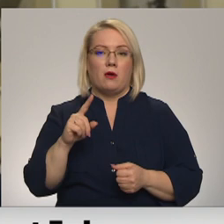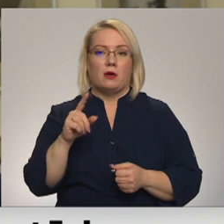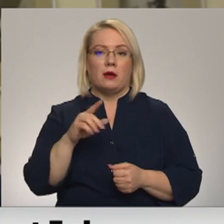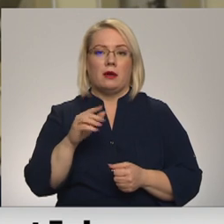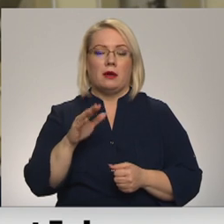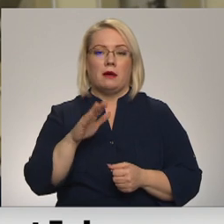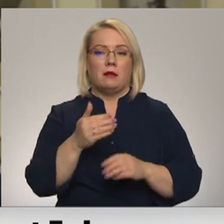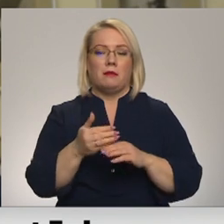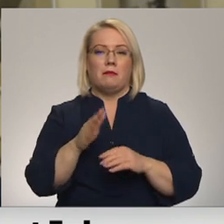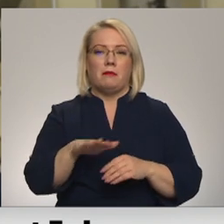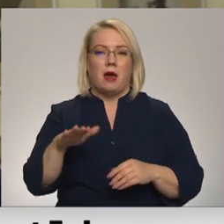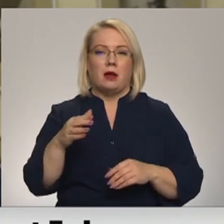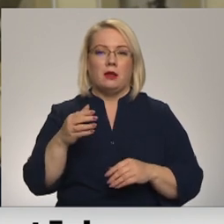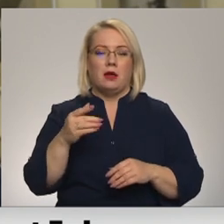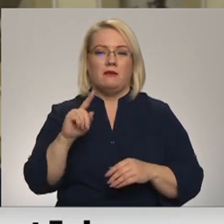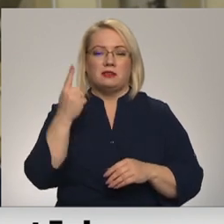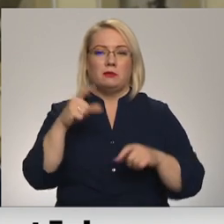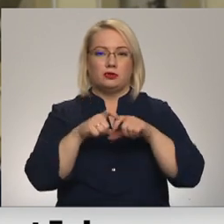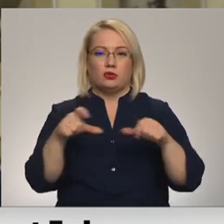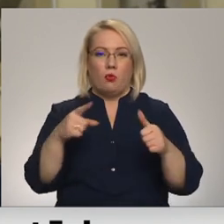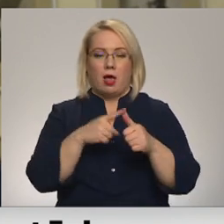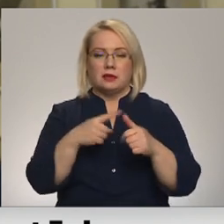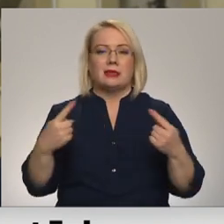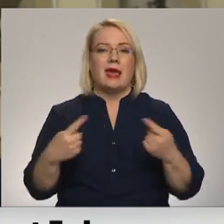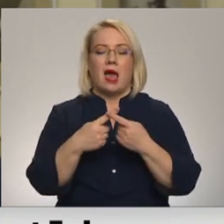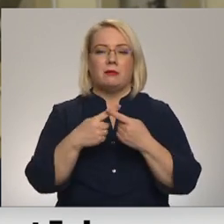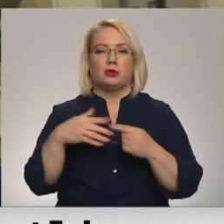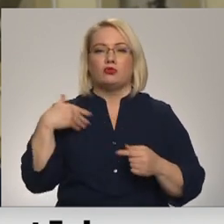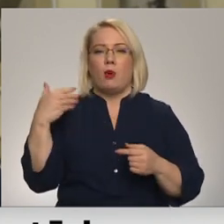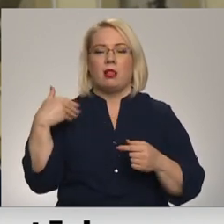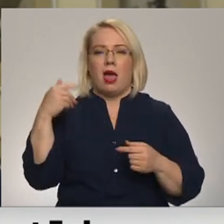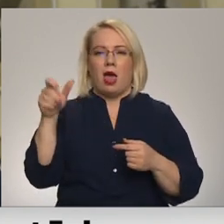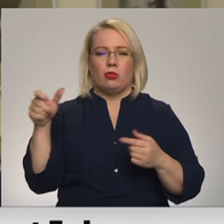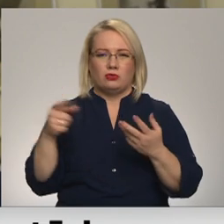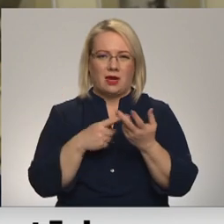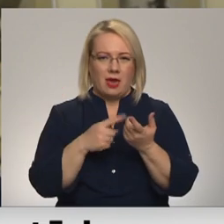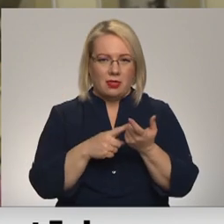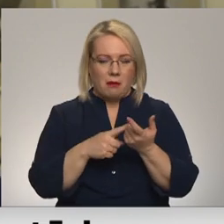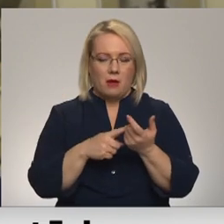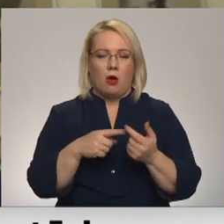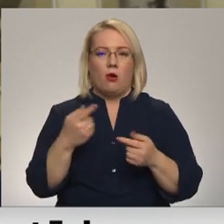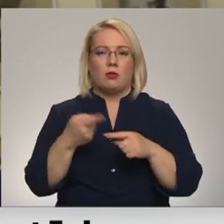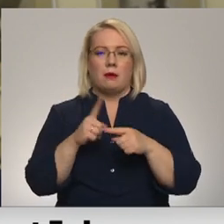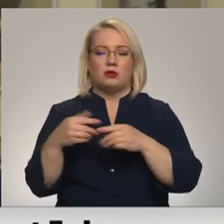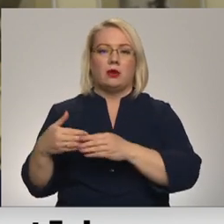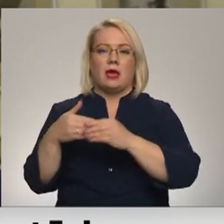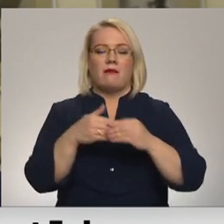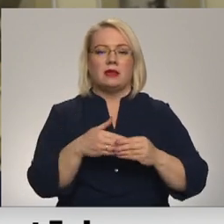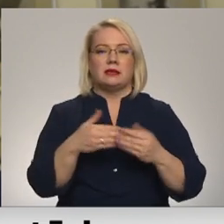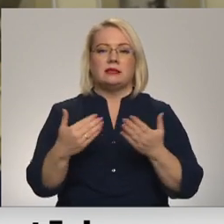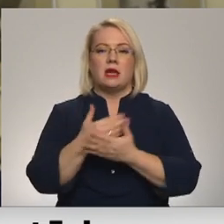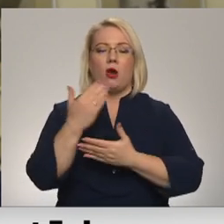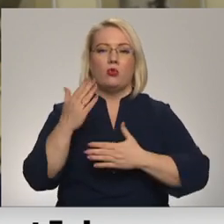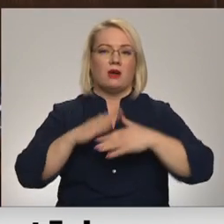neatbilst skolēnu skaitām vidusskolā un tāpēc, ka tur ievēsies jauno kvalitātes